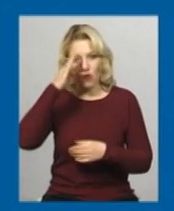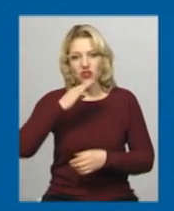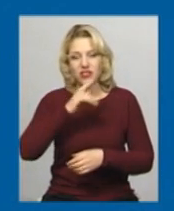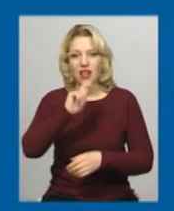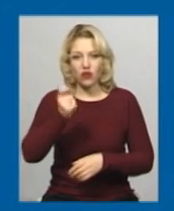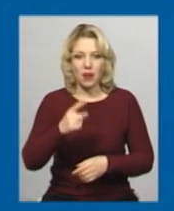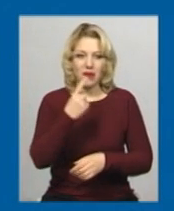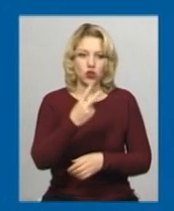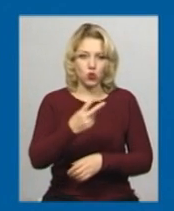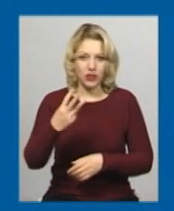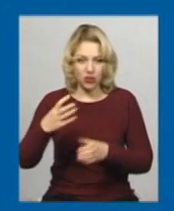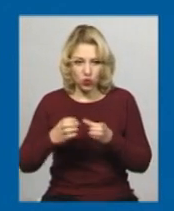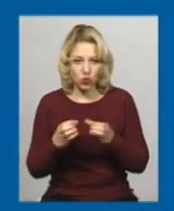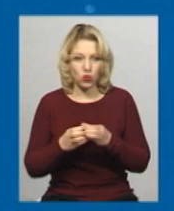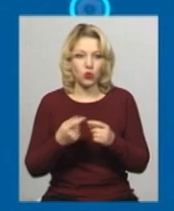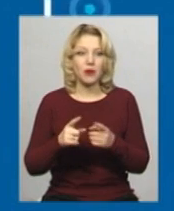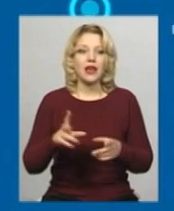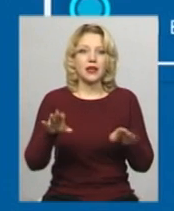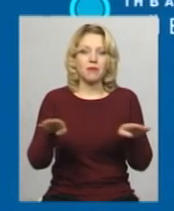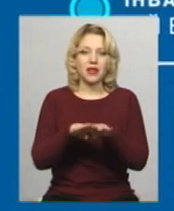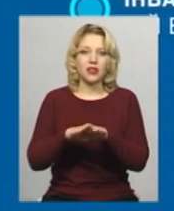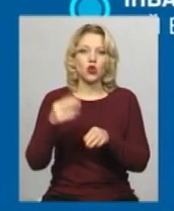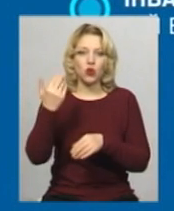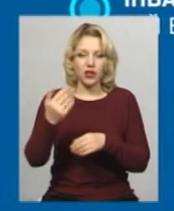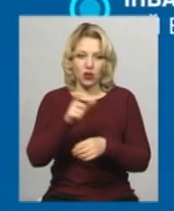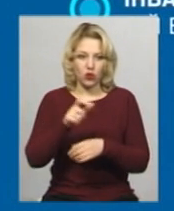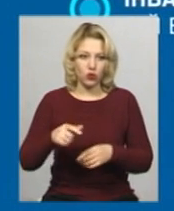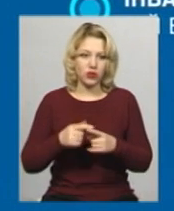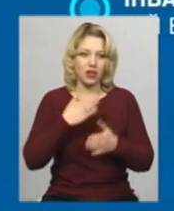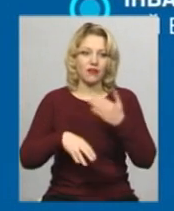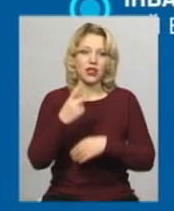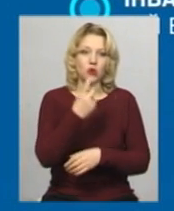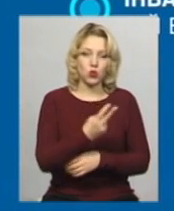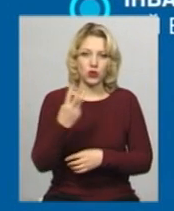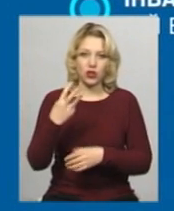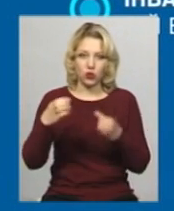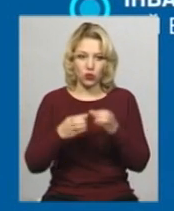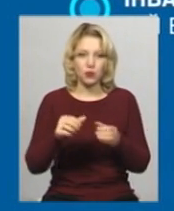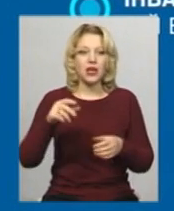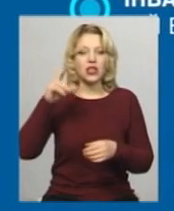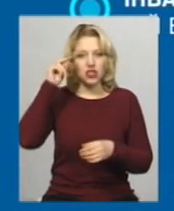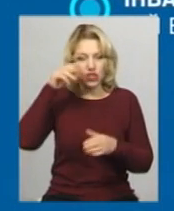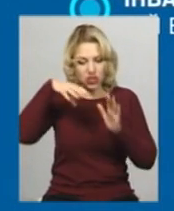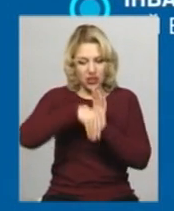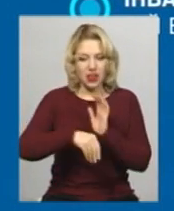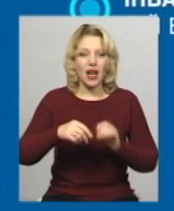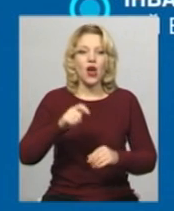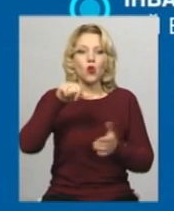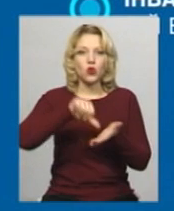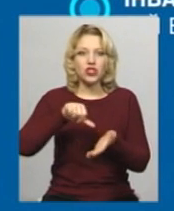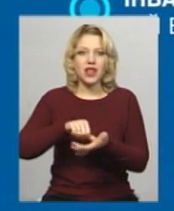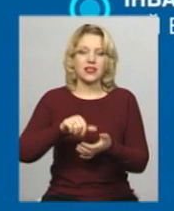2, 3 групи та прирівняні до них люди. Інваліди війни 2, 3 груп – з числа учасників бойових дій Великої